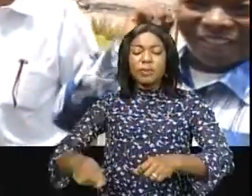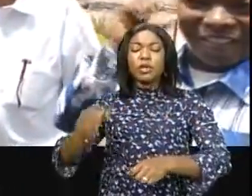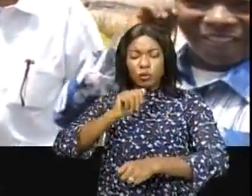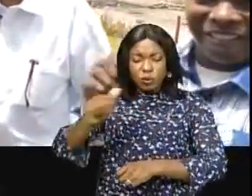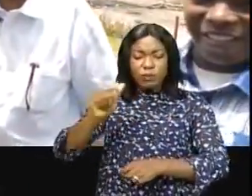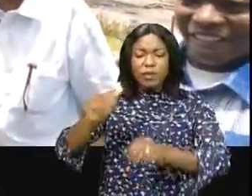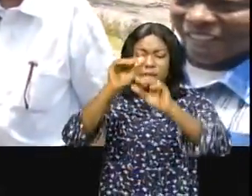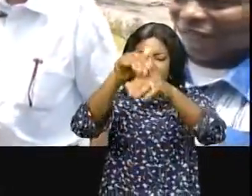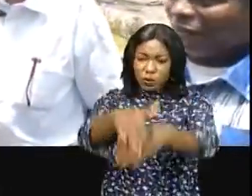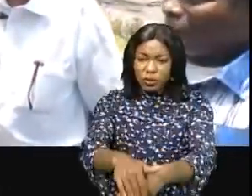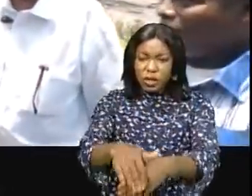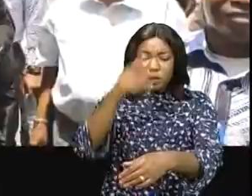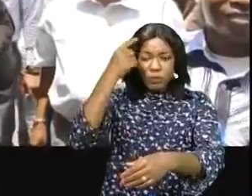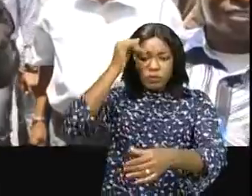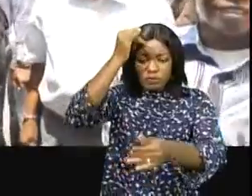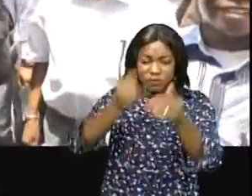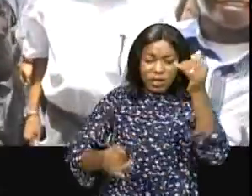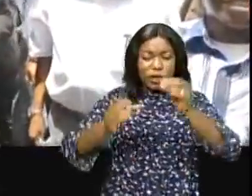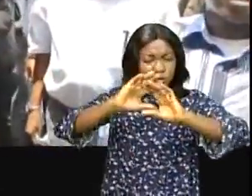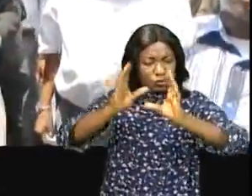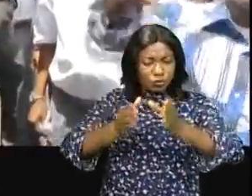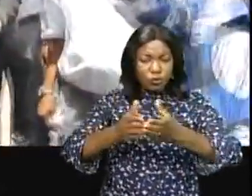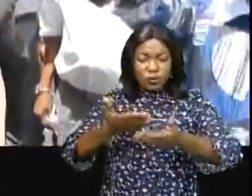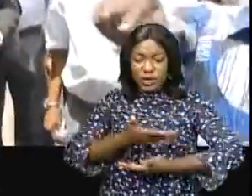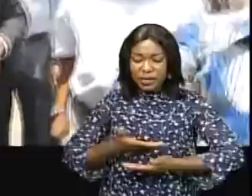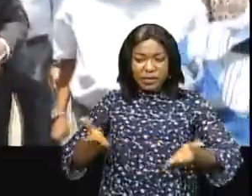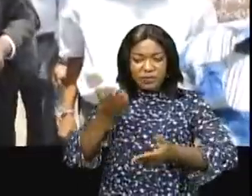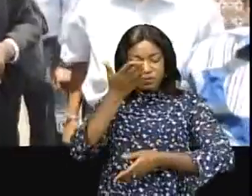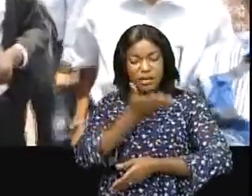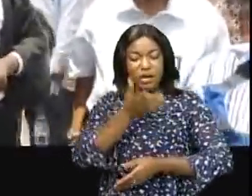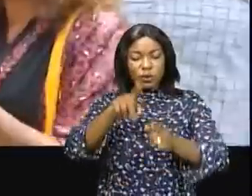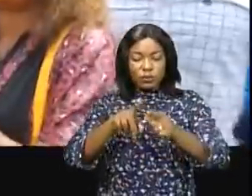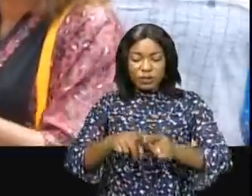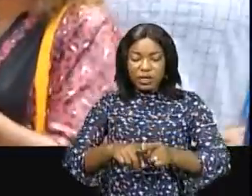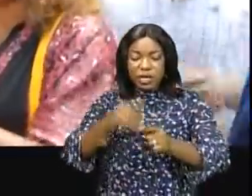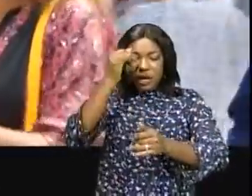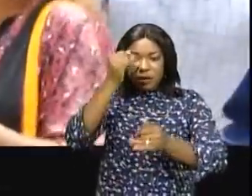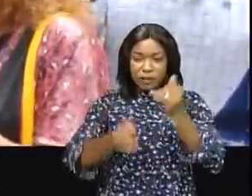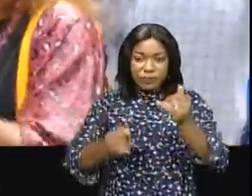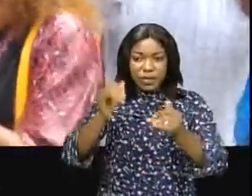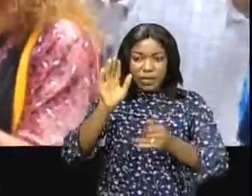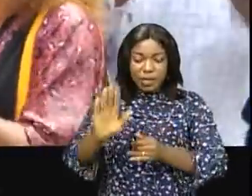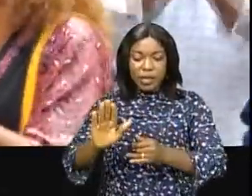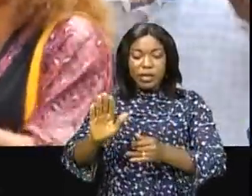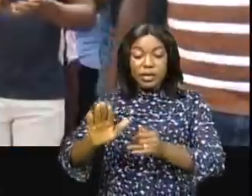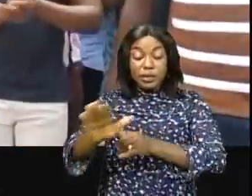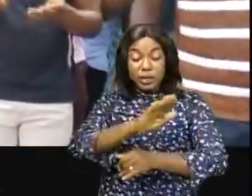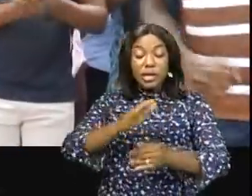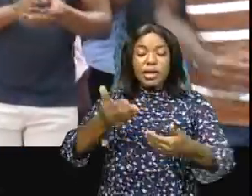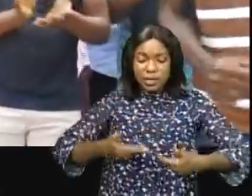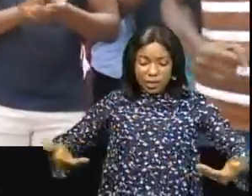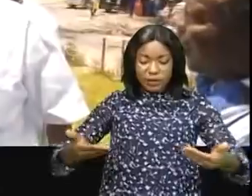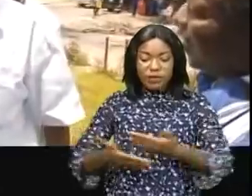qui restent les seules interlocutrices valables et capables de résoudre leur désidérata. La grève demeure,